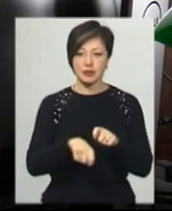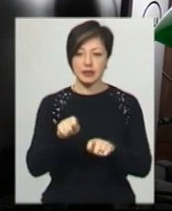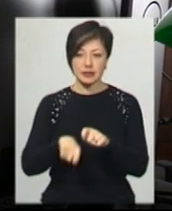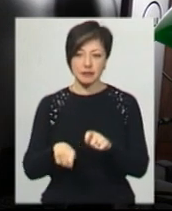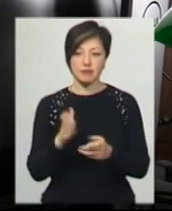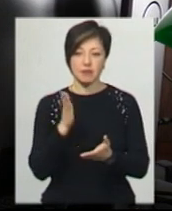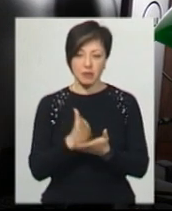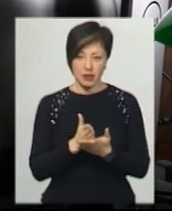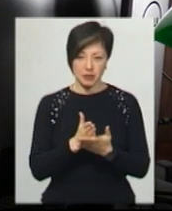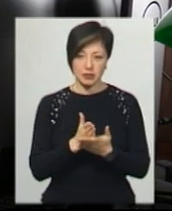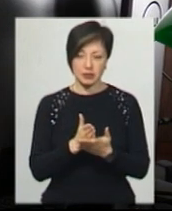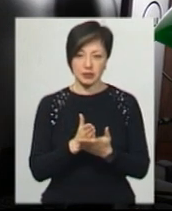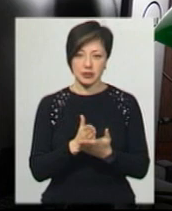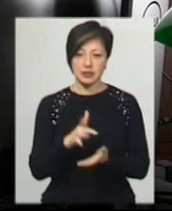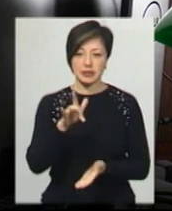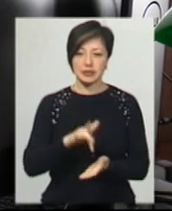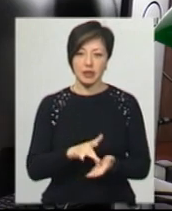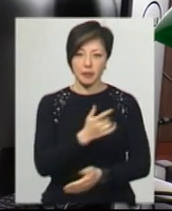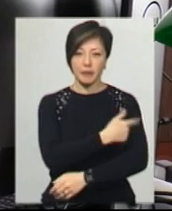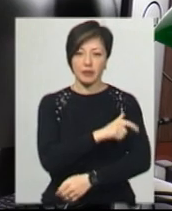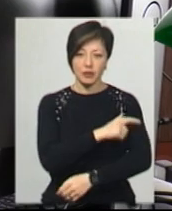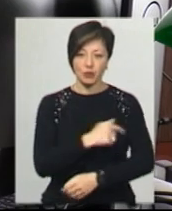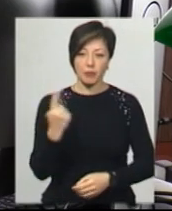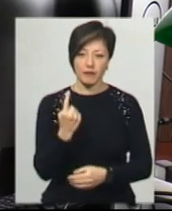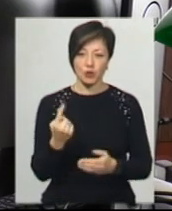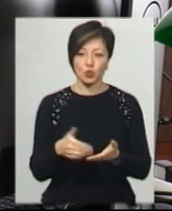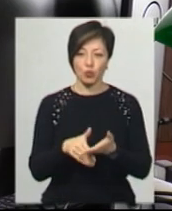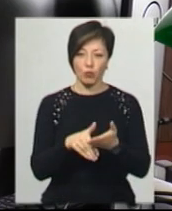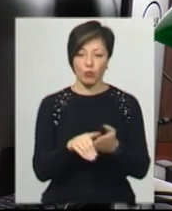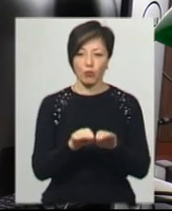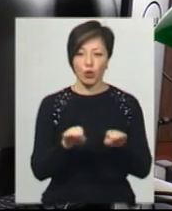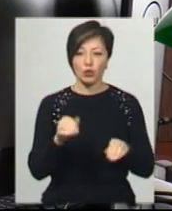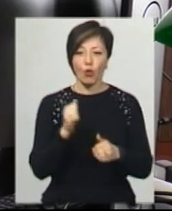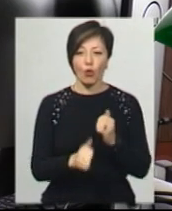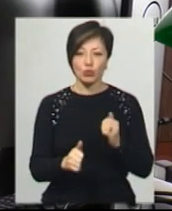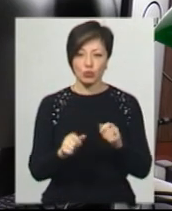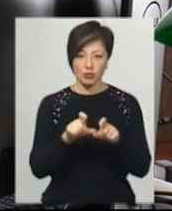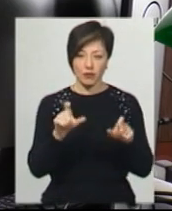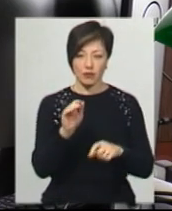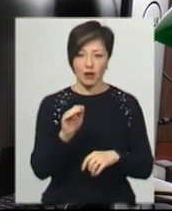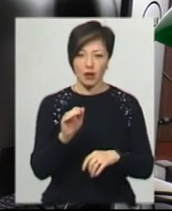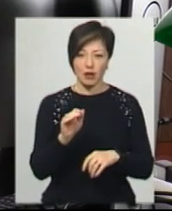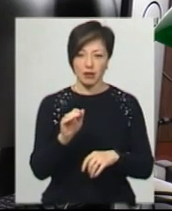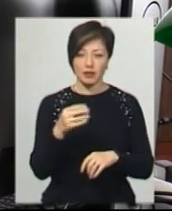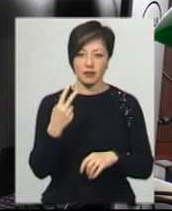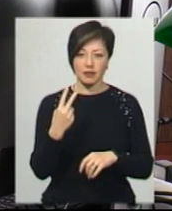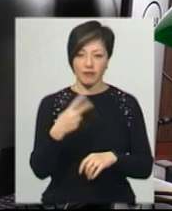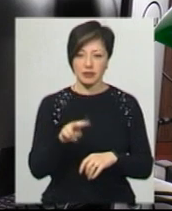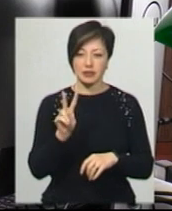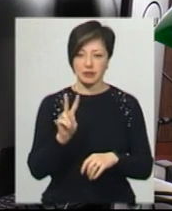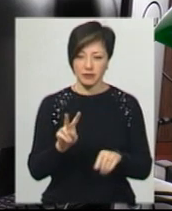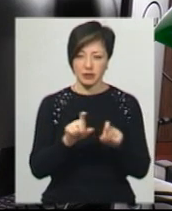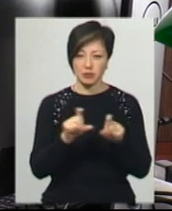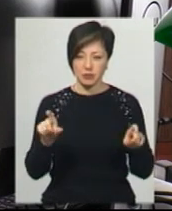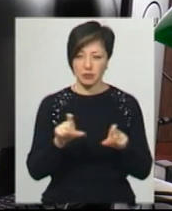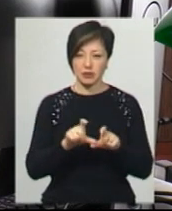в наших центрах медико-санітарної і первинної допомоги на кожну амбулаторію. 300 тестів, нас 22 амбулаторії, тобто